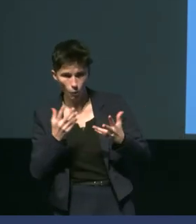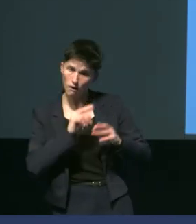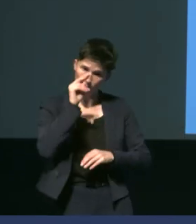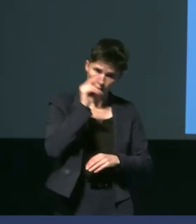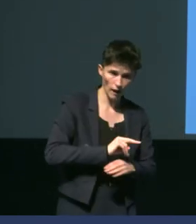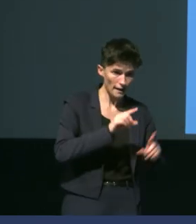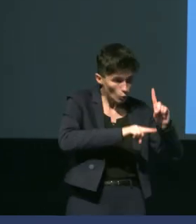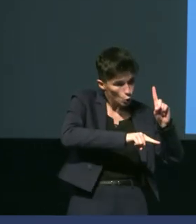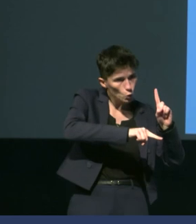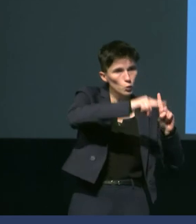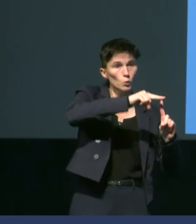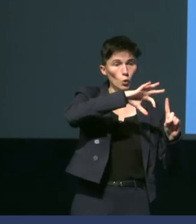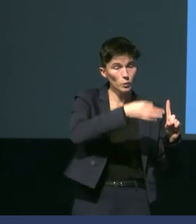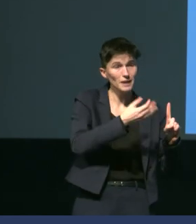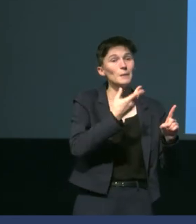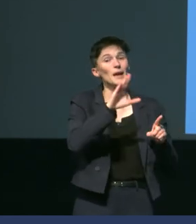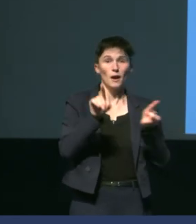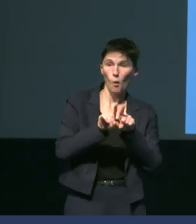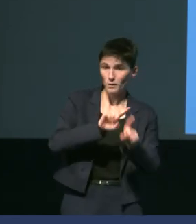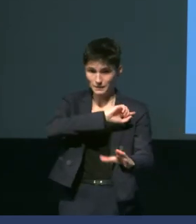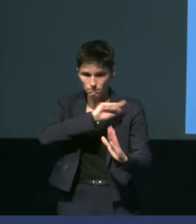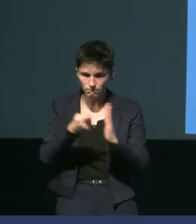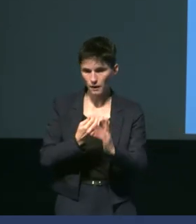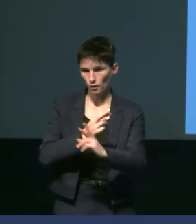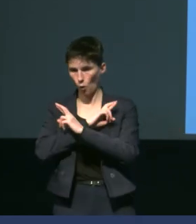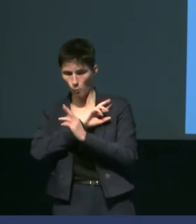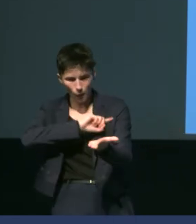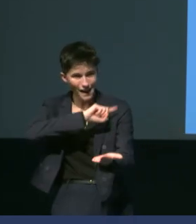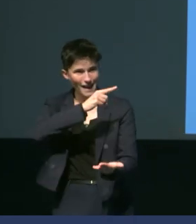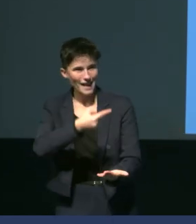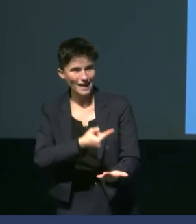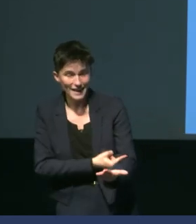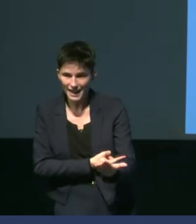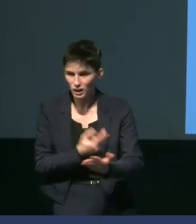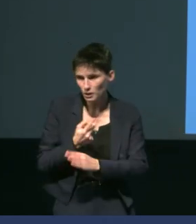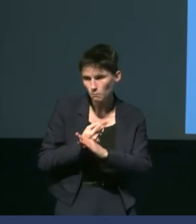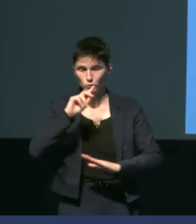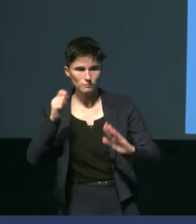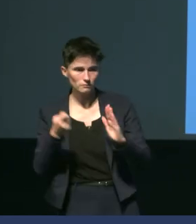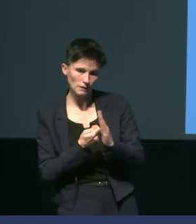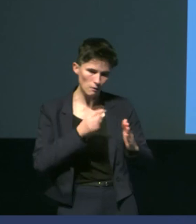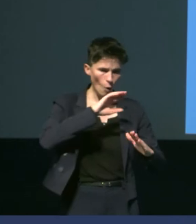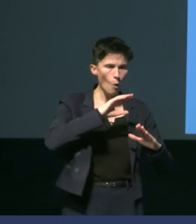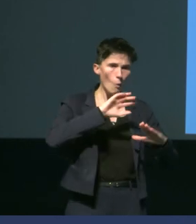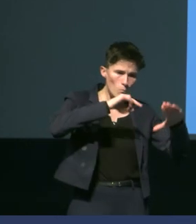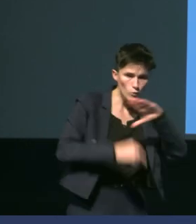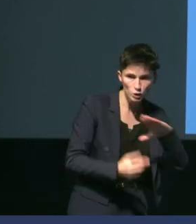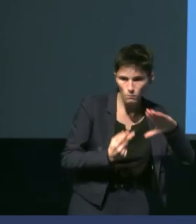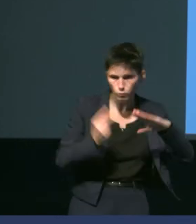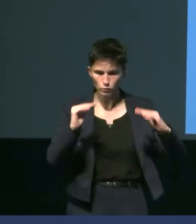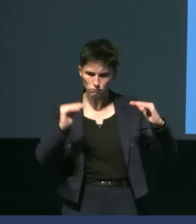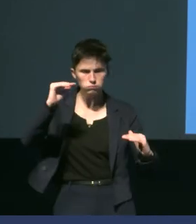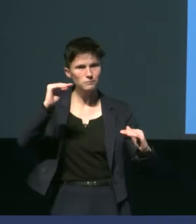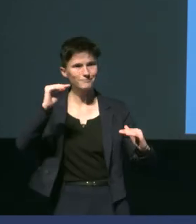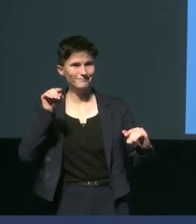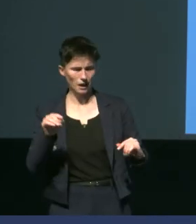élevées mais également une énergie dépensée au repos qui va être supérieure à celle dépensée durant l'activité de plongée ça c'est quand même quelque